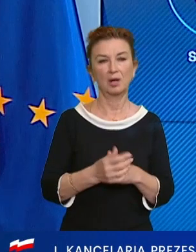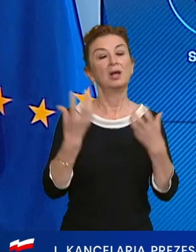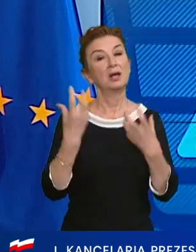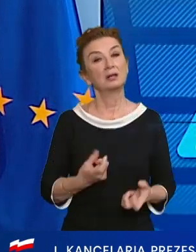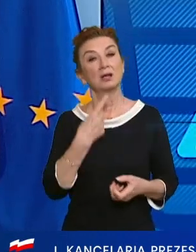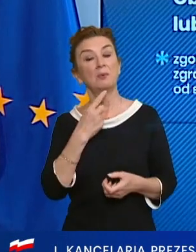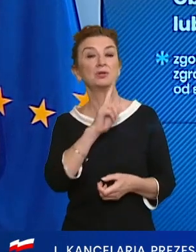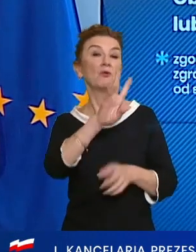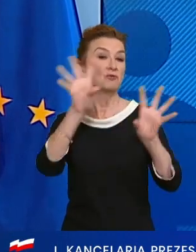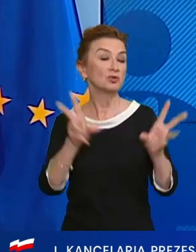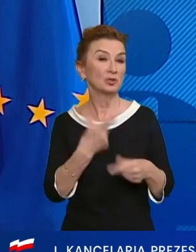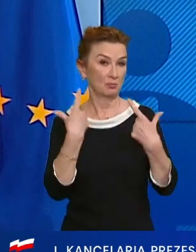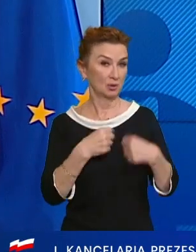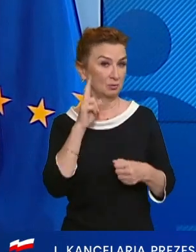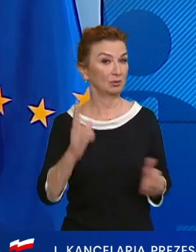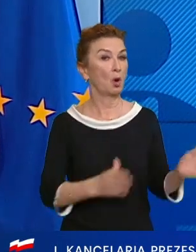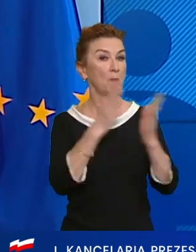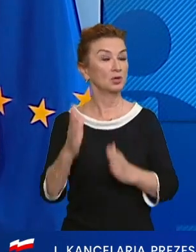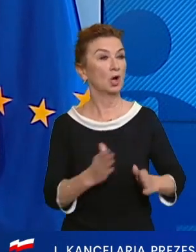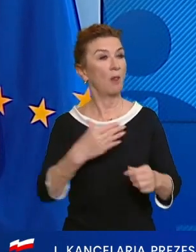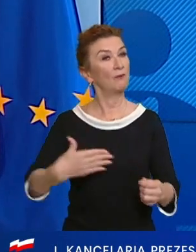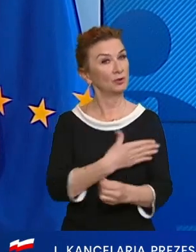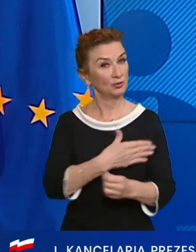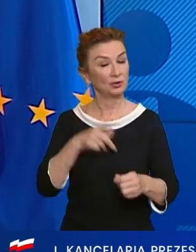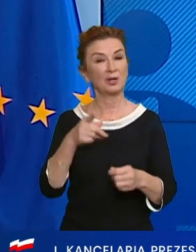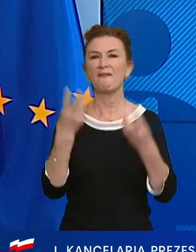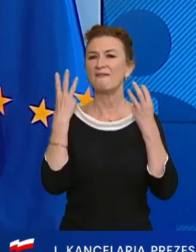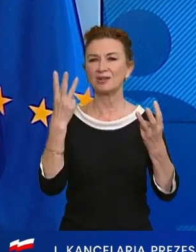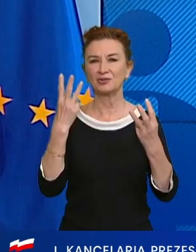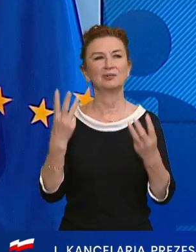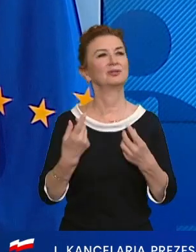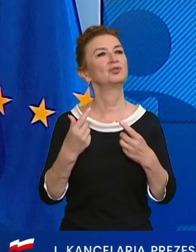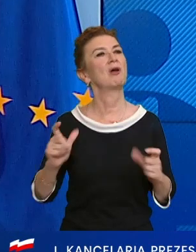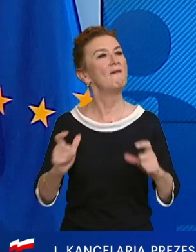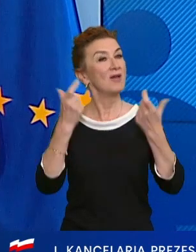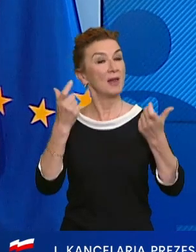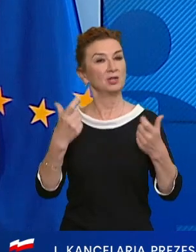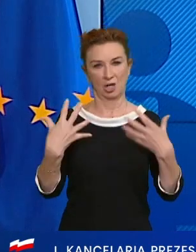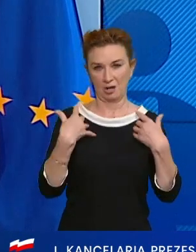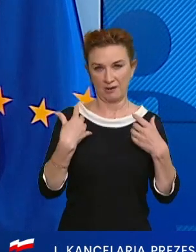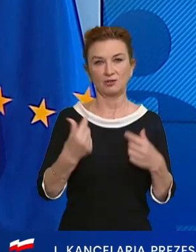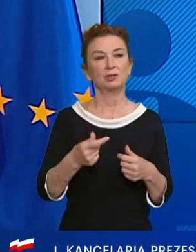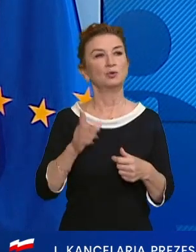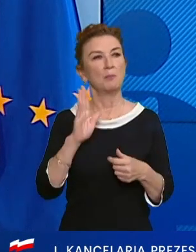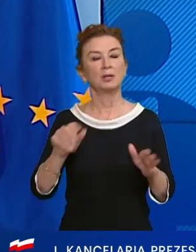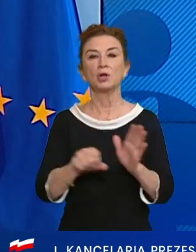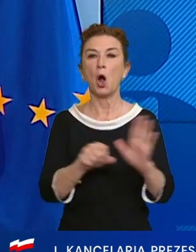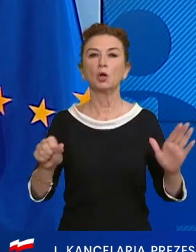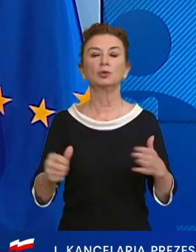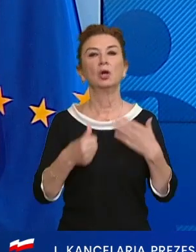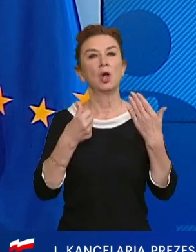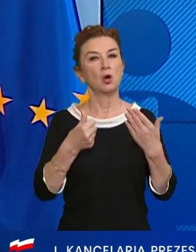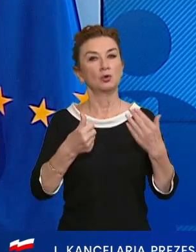powiedzieć, że to najważniejsze wydarzenie w życiu będzie mogło się odbywać od 6 maja z udziałem 150